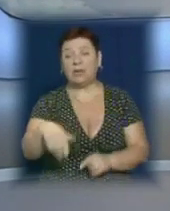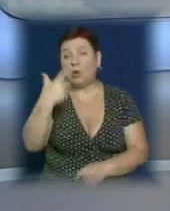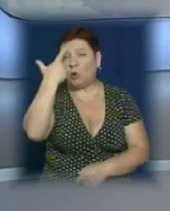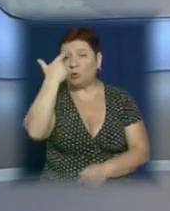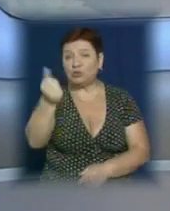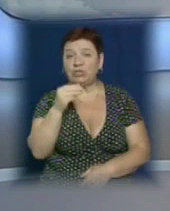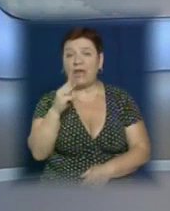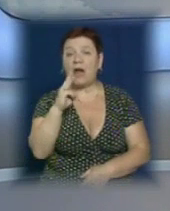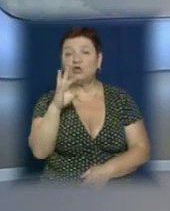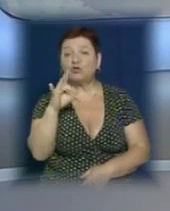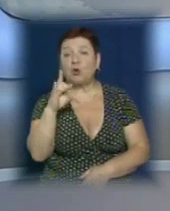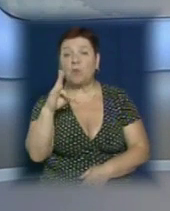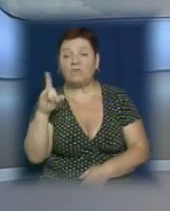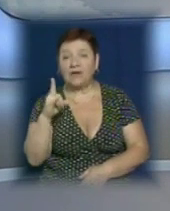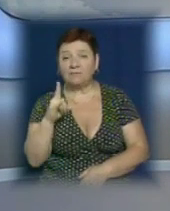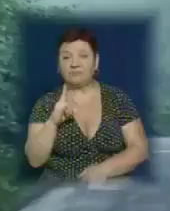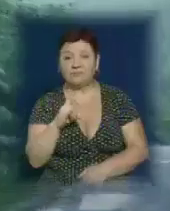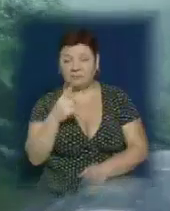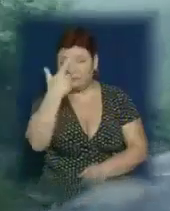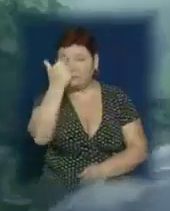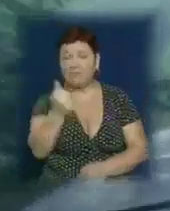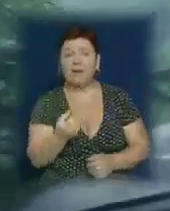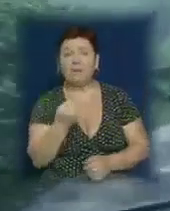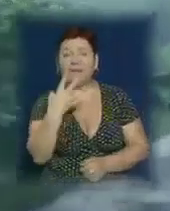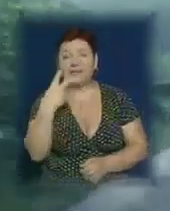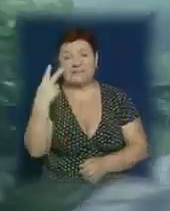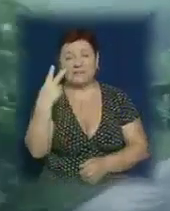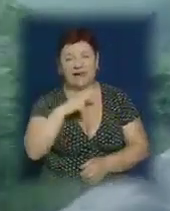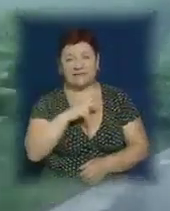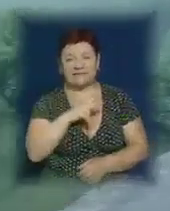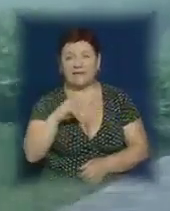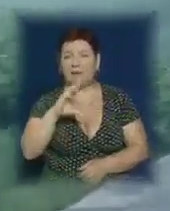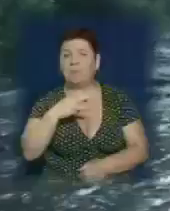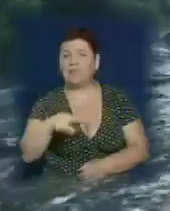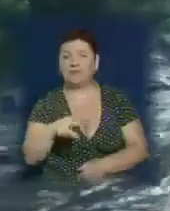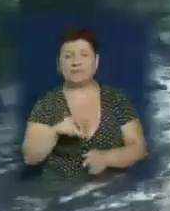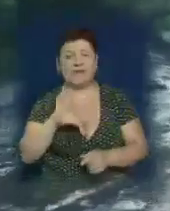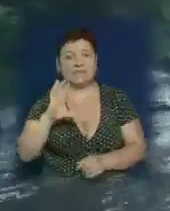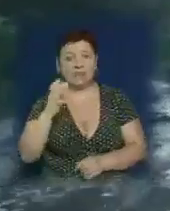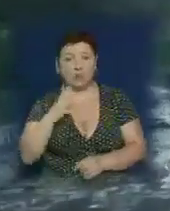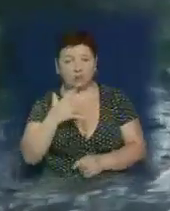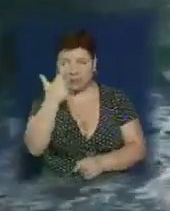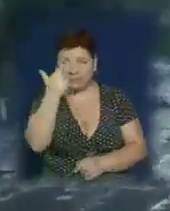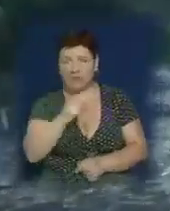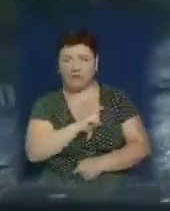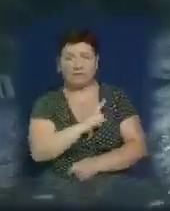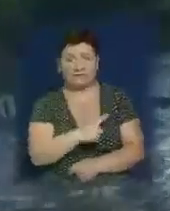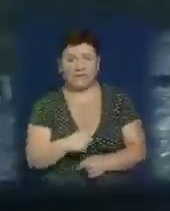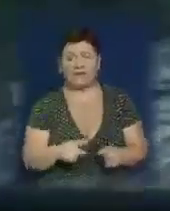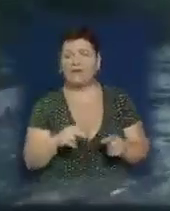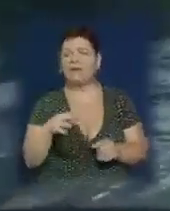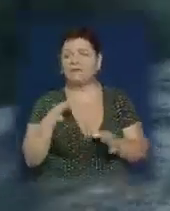штормове попередження із градом та шквалами 15-20 метрів за секунду. Про це повідомили у Закарпатському